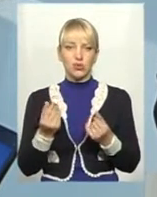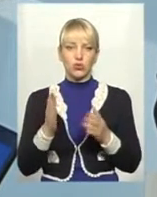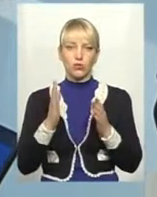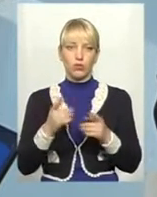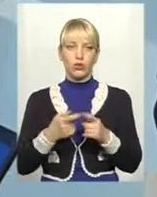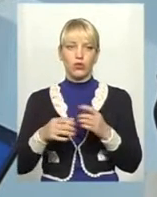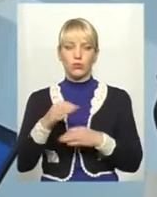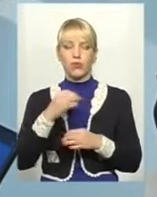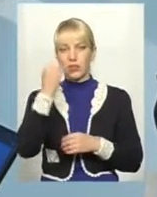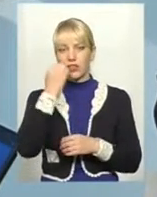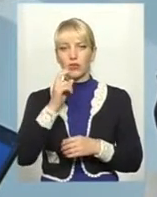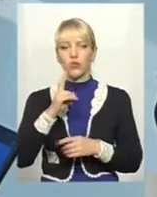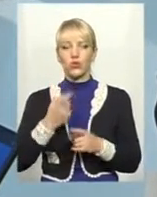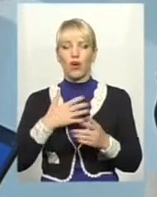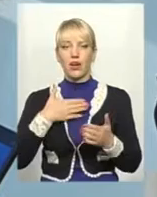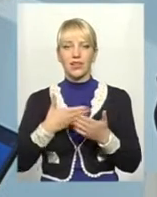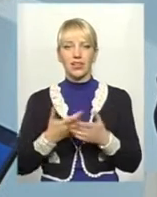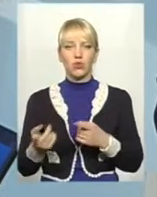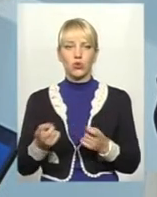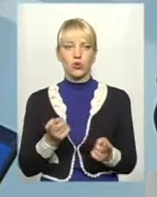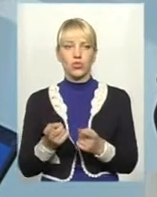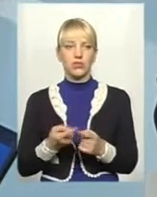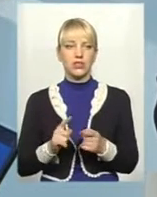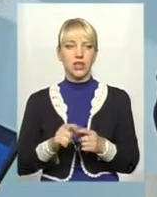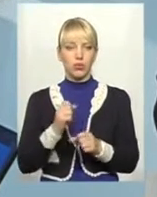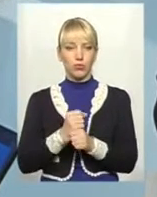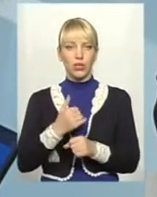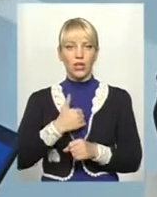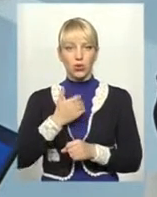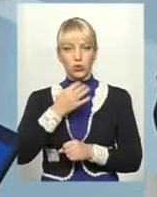я вдячний всім, хто активно залучився до цієї роботи. І хочу відміти, знаєте,